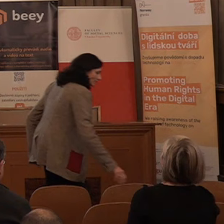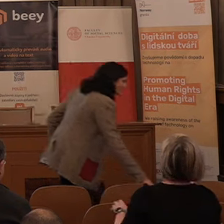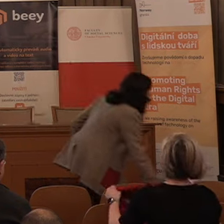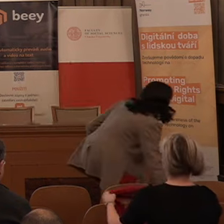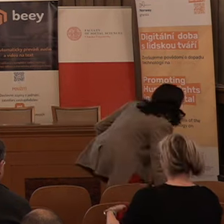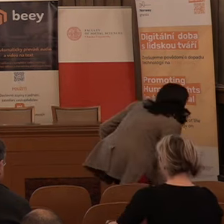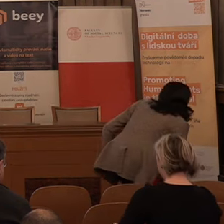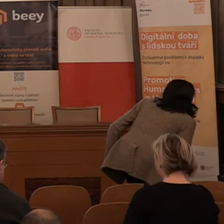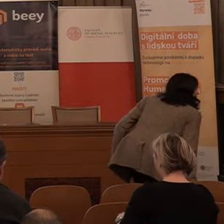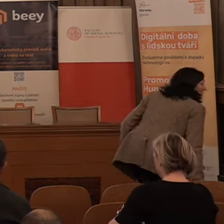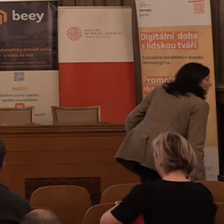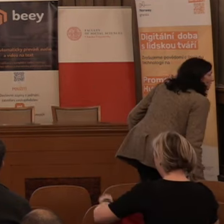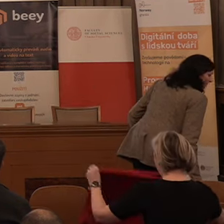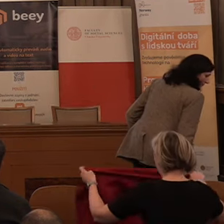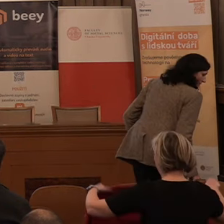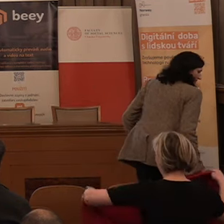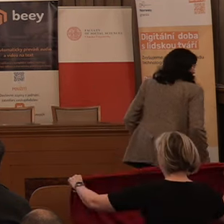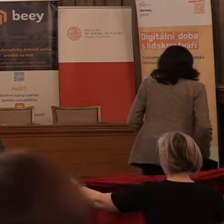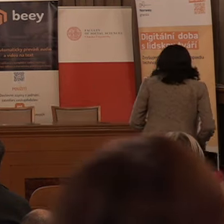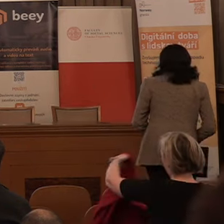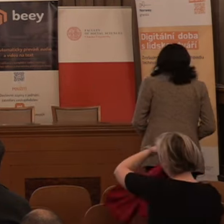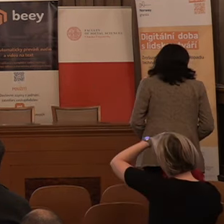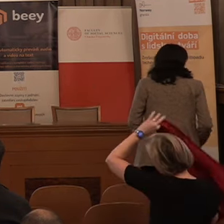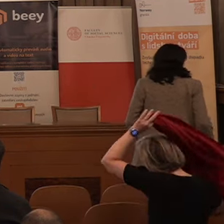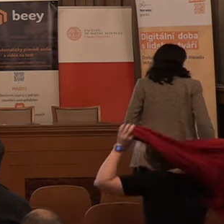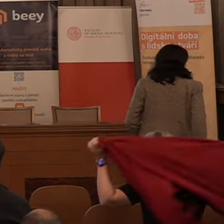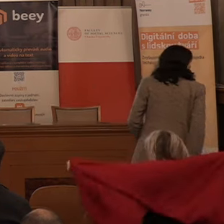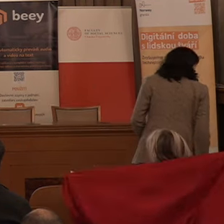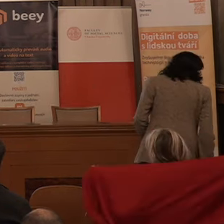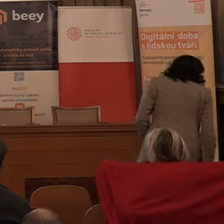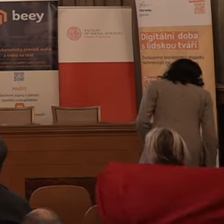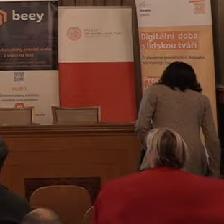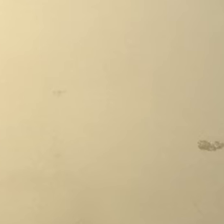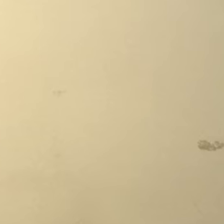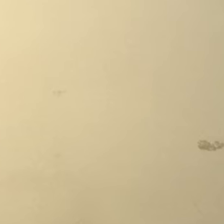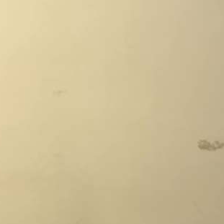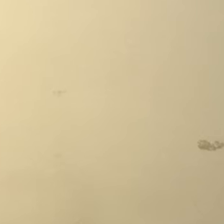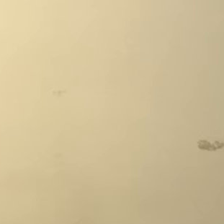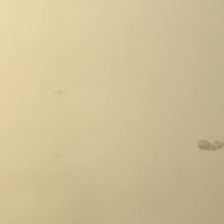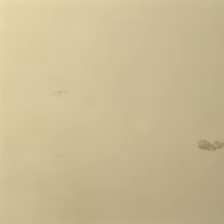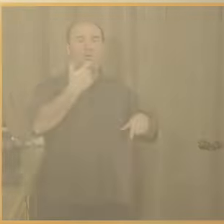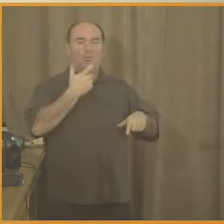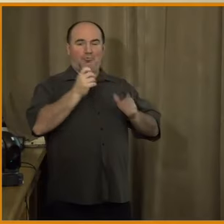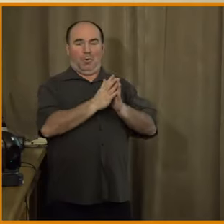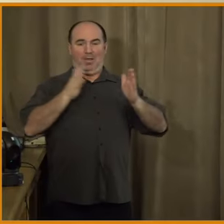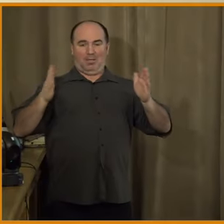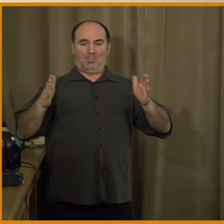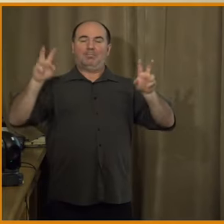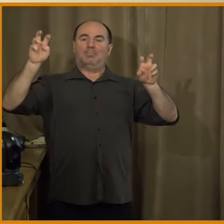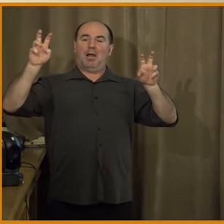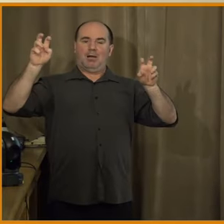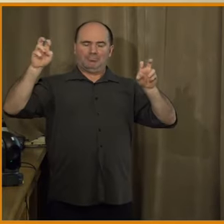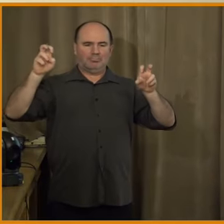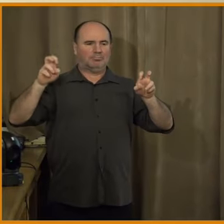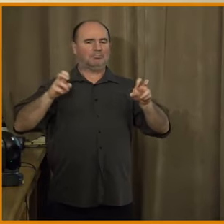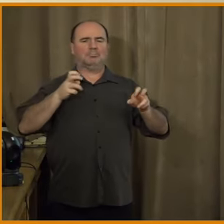My jsme tenhle pojem, protože pojem dezinformace je velmi široký, tak jsme hodnou vymezili a dali mu název dezinformace jako sociální problém. Co vás